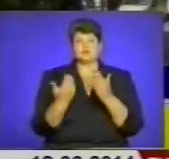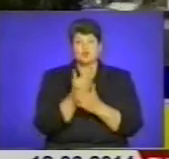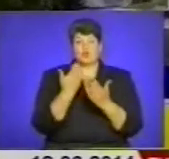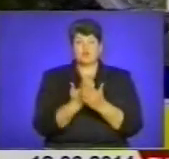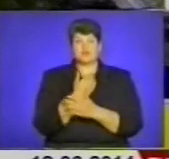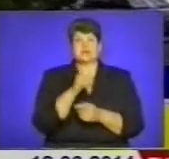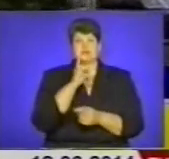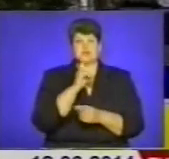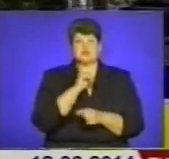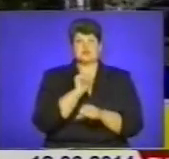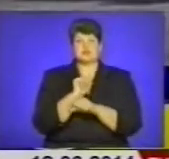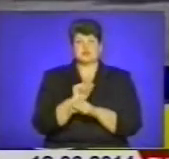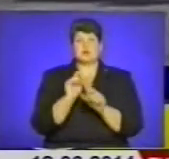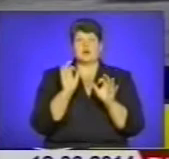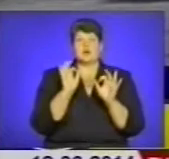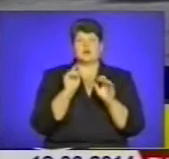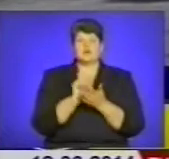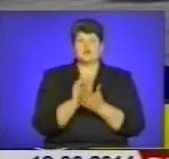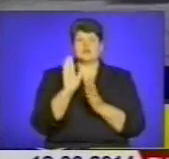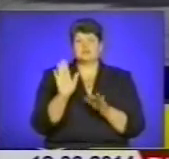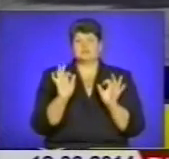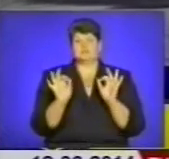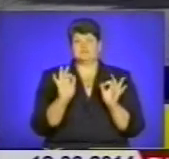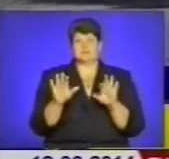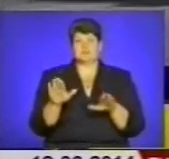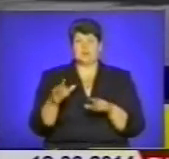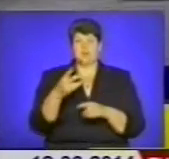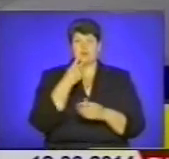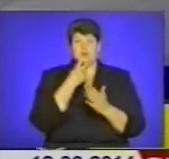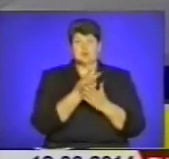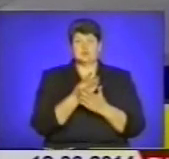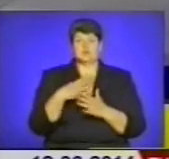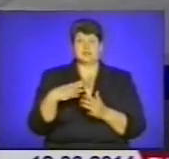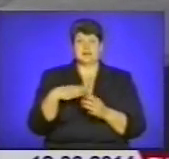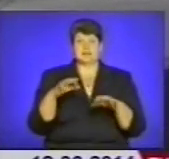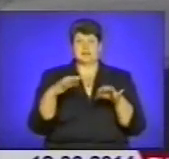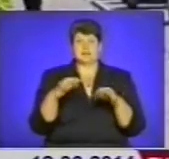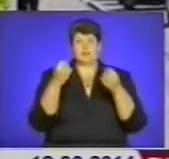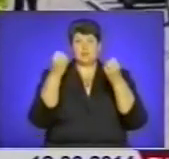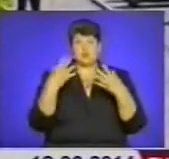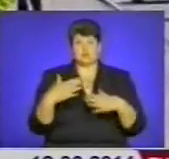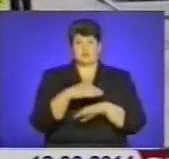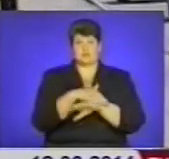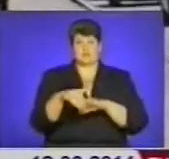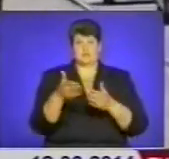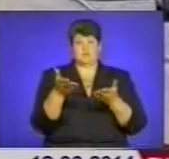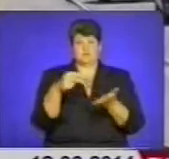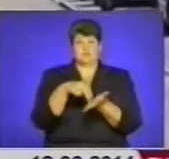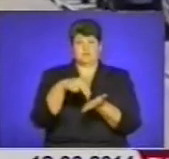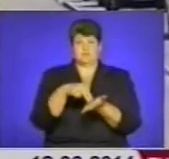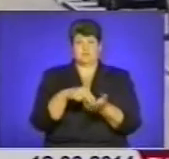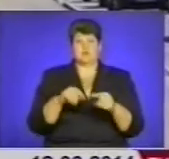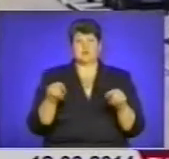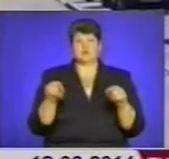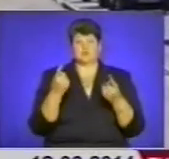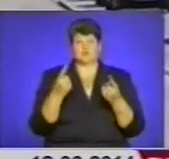повинні бути у безпечних місцях, але помічаємо, що пасажири чекають транспорту просто на проїжджій частині, створюючи